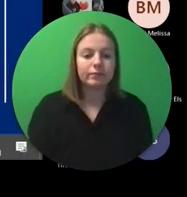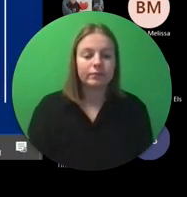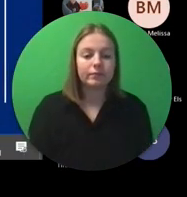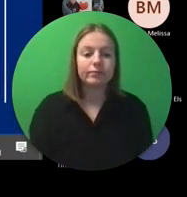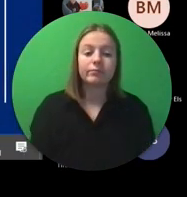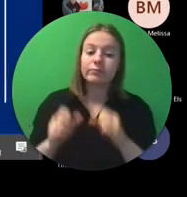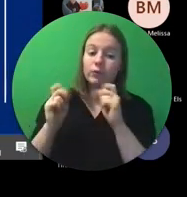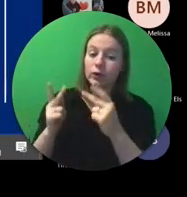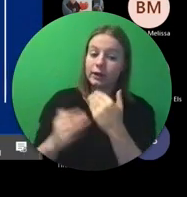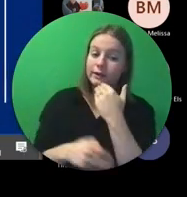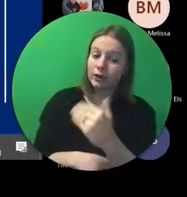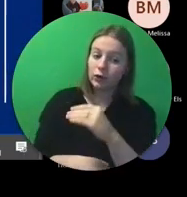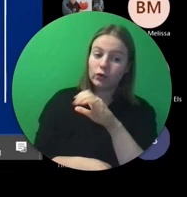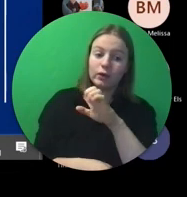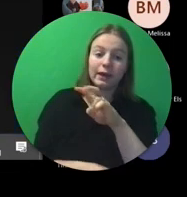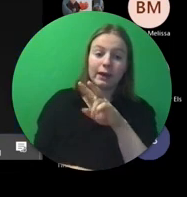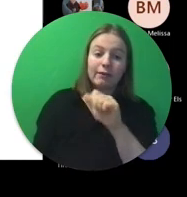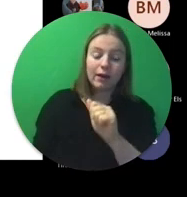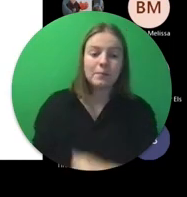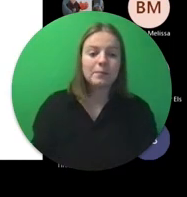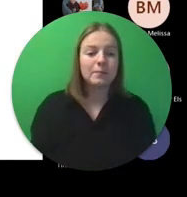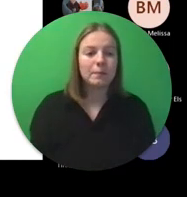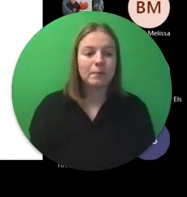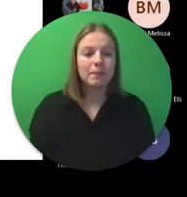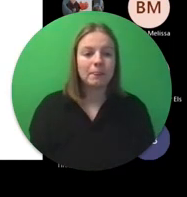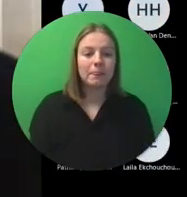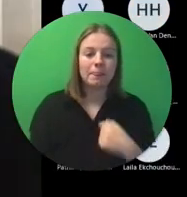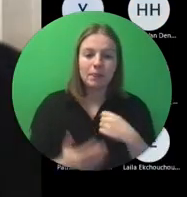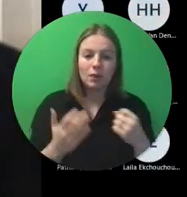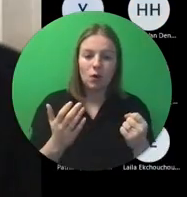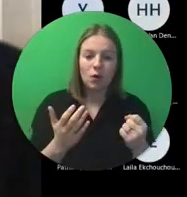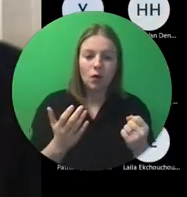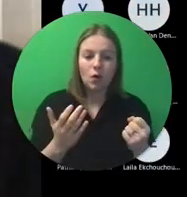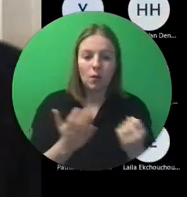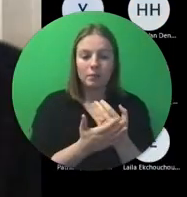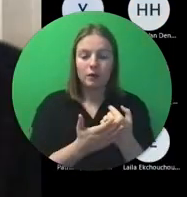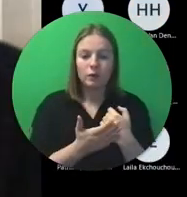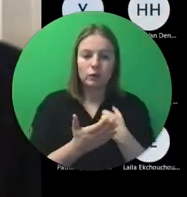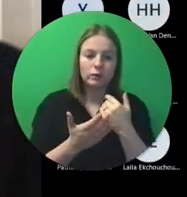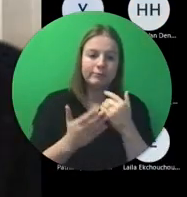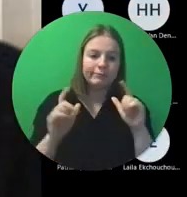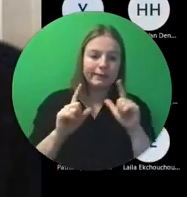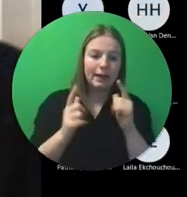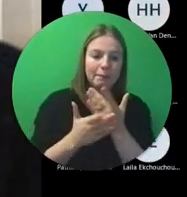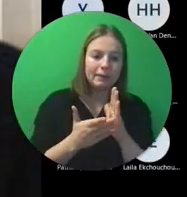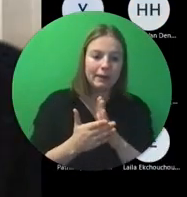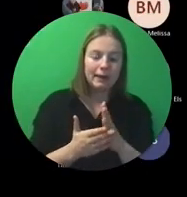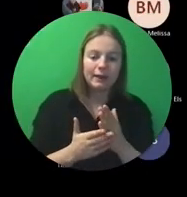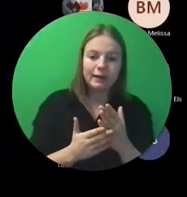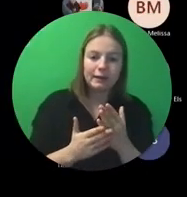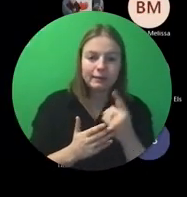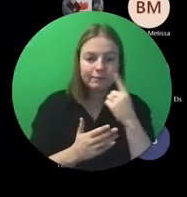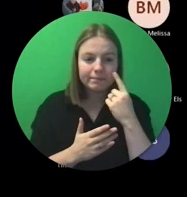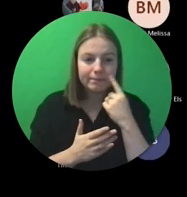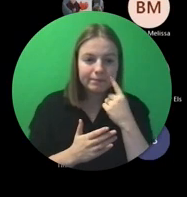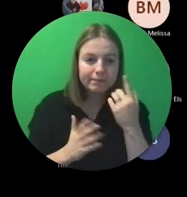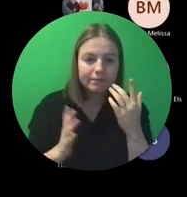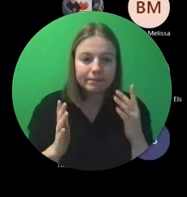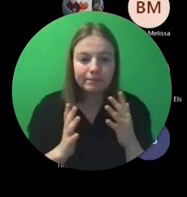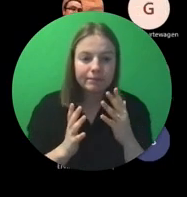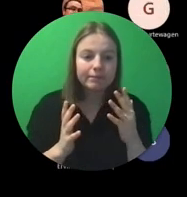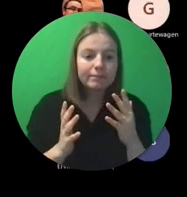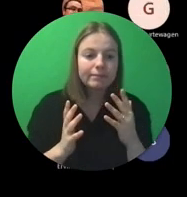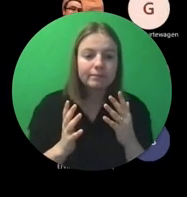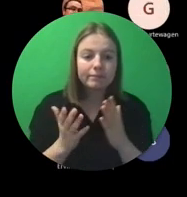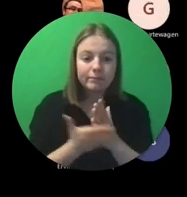oké dankjewel eva dan heb ik de schermdeling terug over eens kijken wat dat